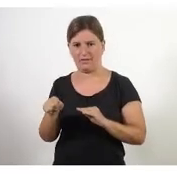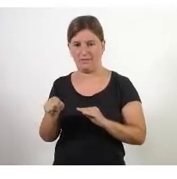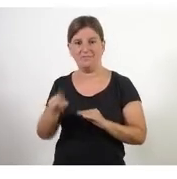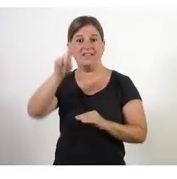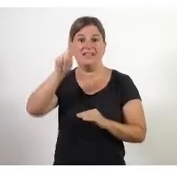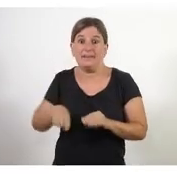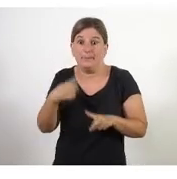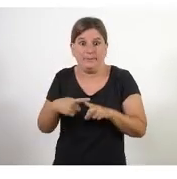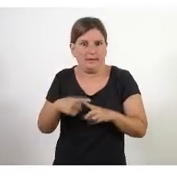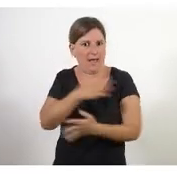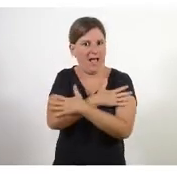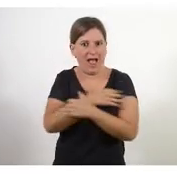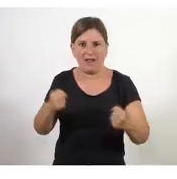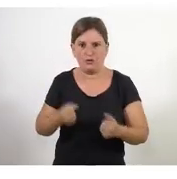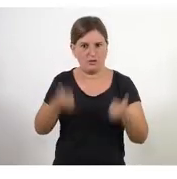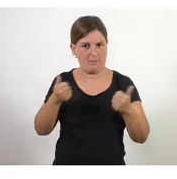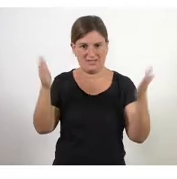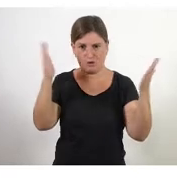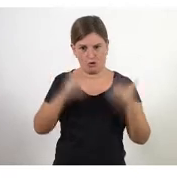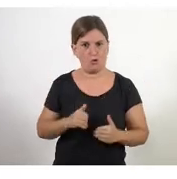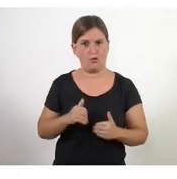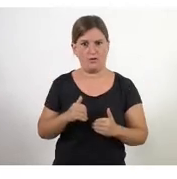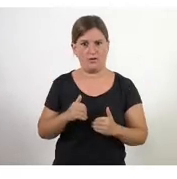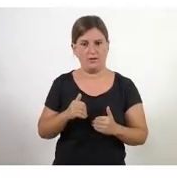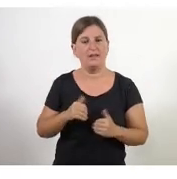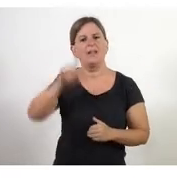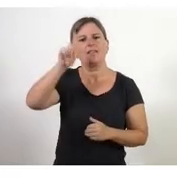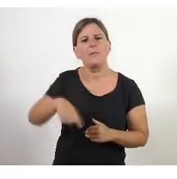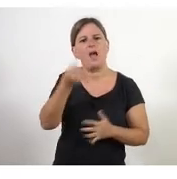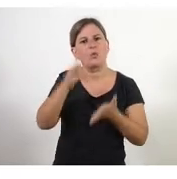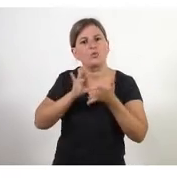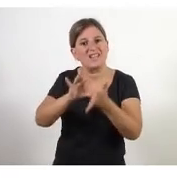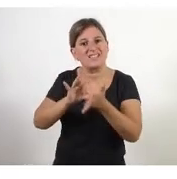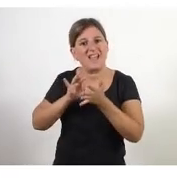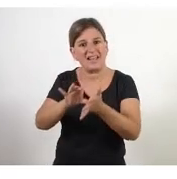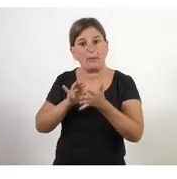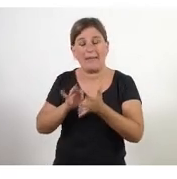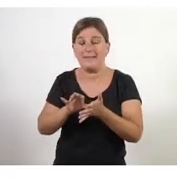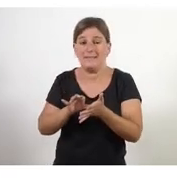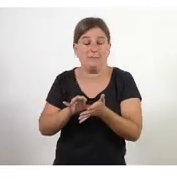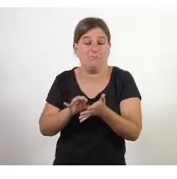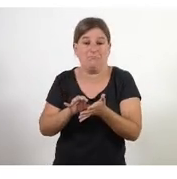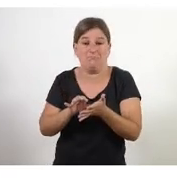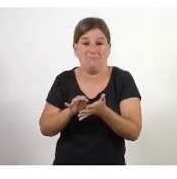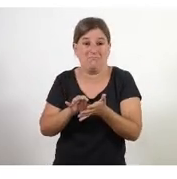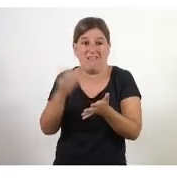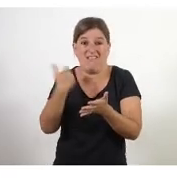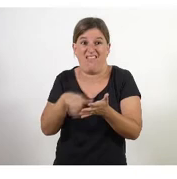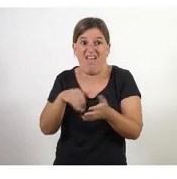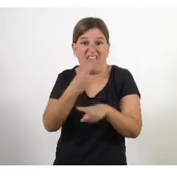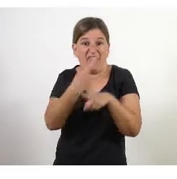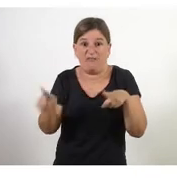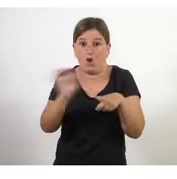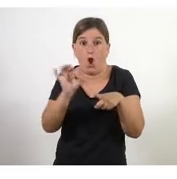no toco una altra. D'alguna forma, fins i tot hi ha serveis que ja no tenen sentit o que no es poden dur a terme